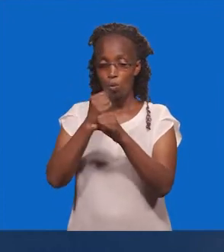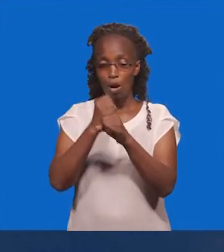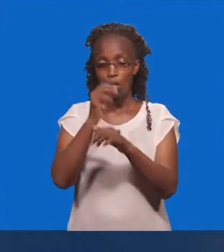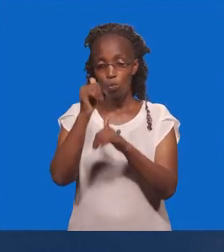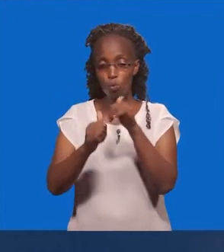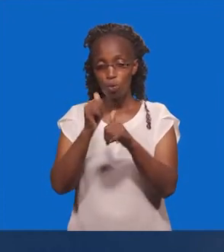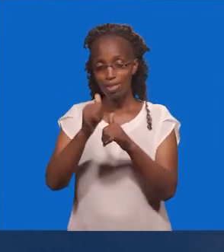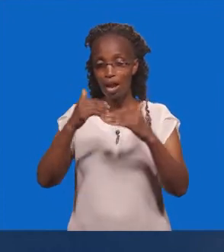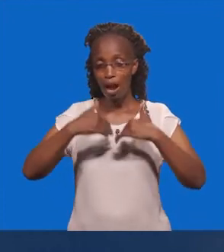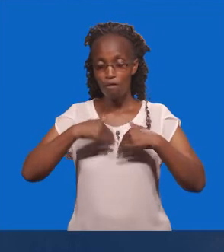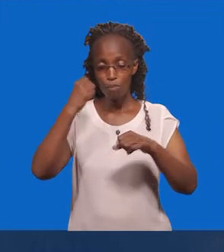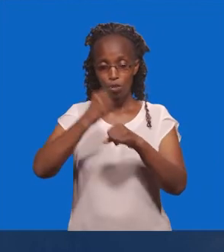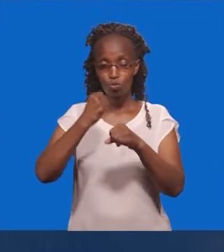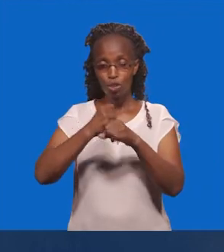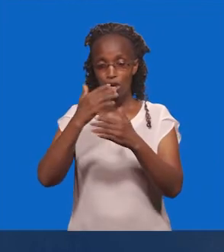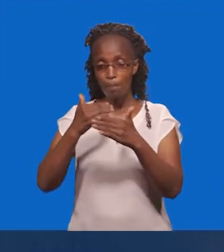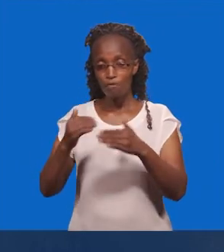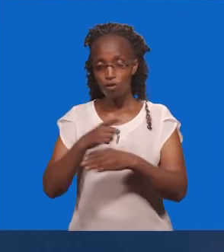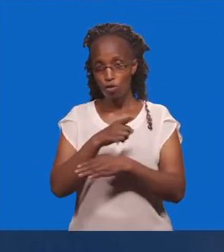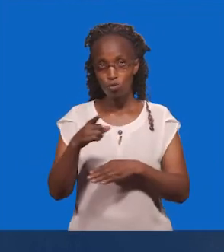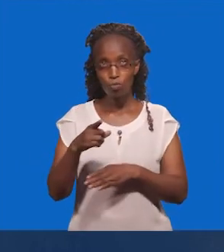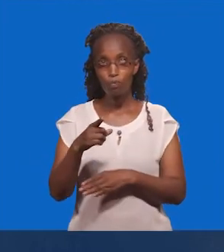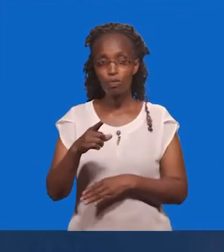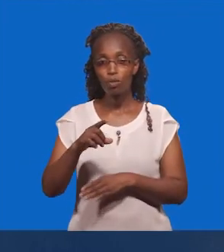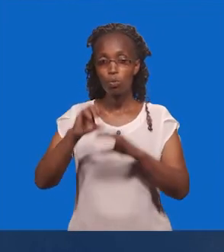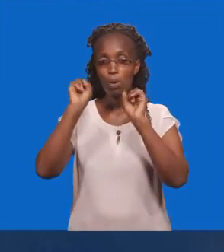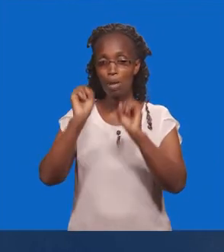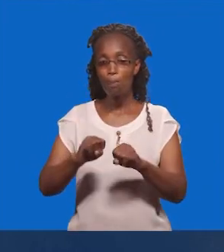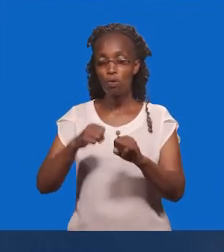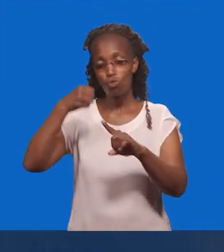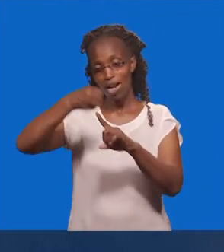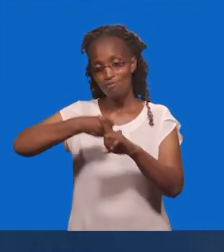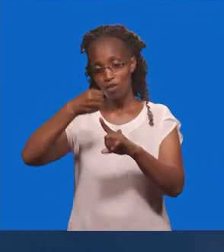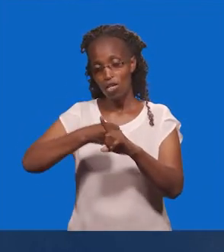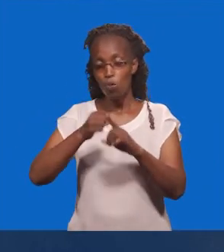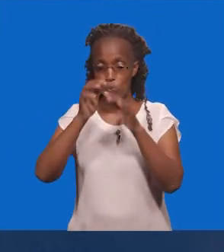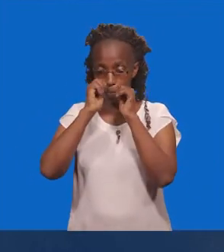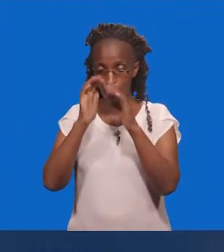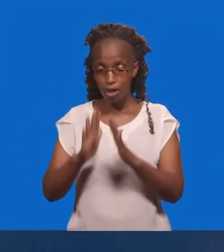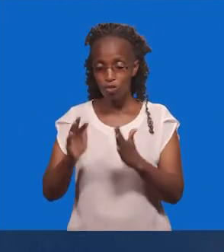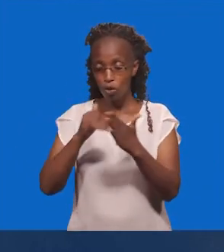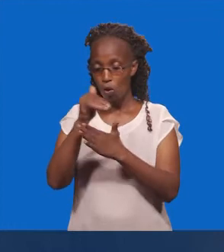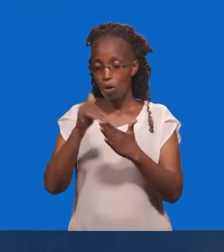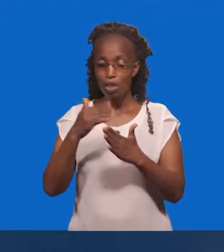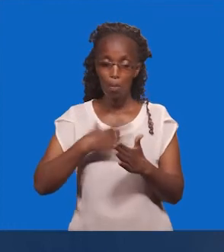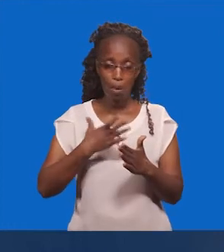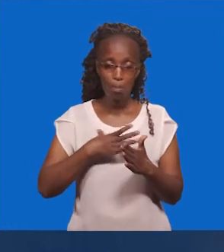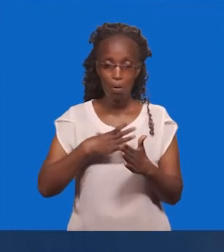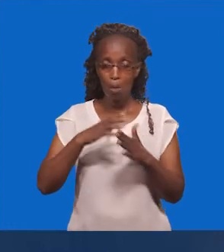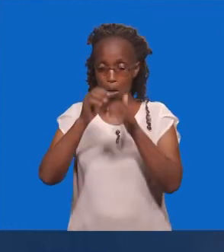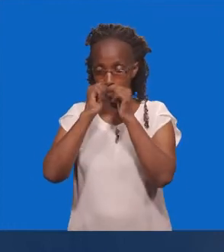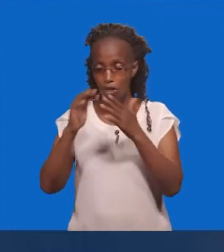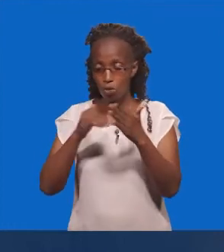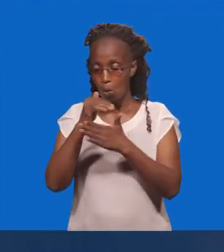Kufanya Maakitenda Melezako Zitaweza Kumtetea Basi Mbariki Na Unibariki Na Uwe